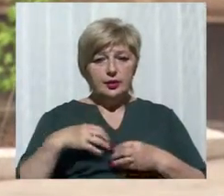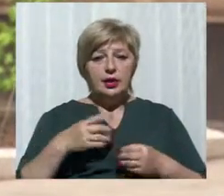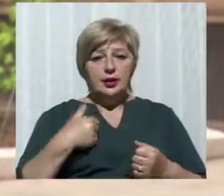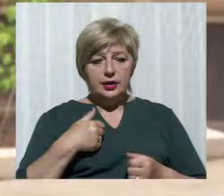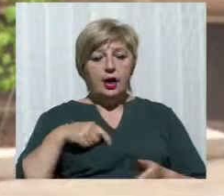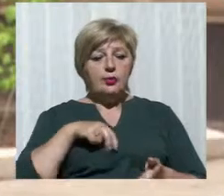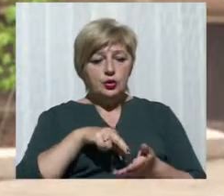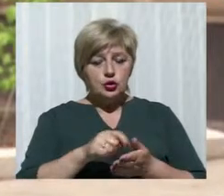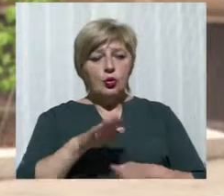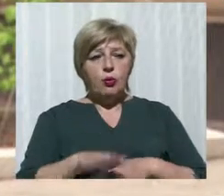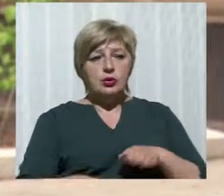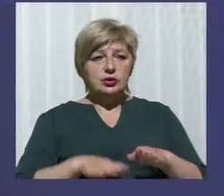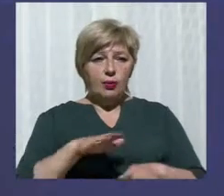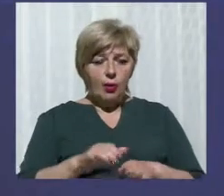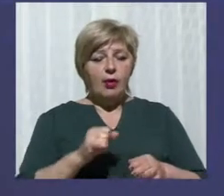батька.